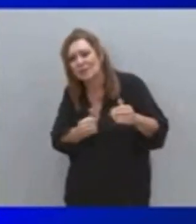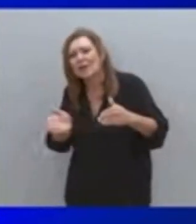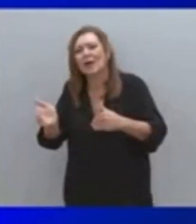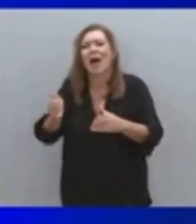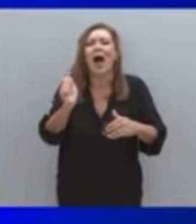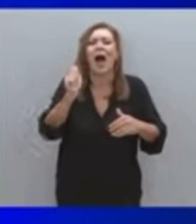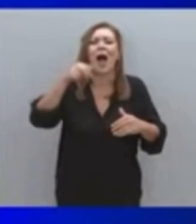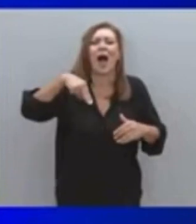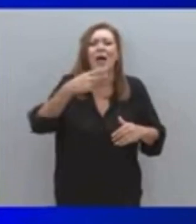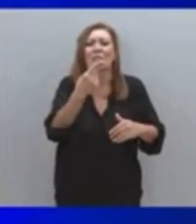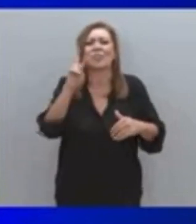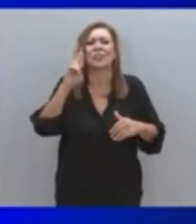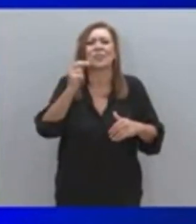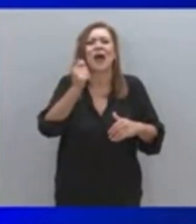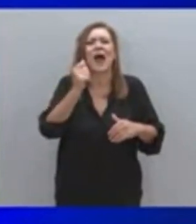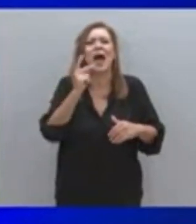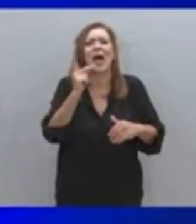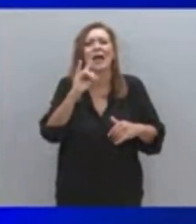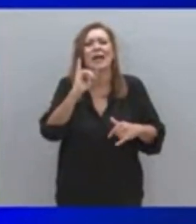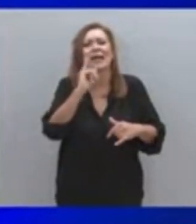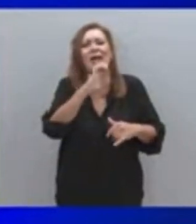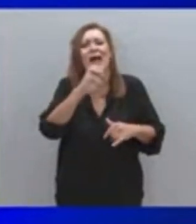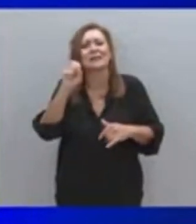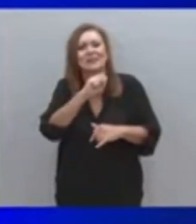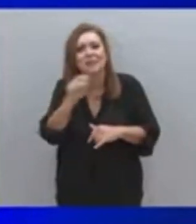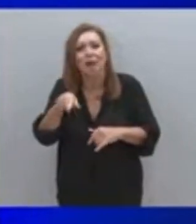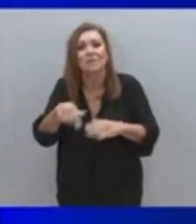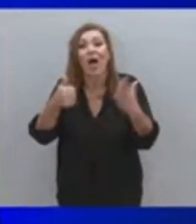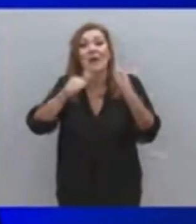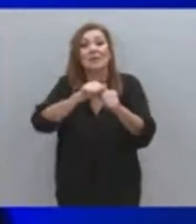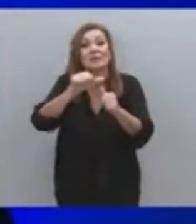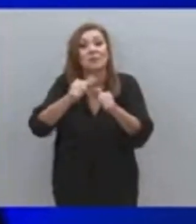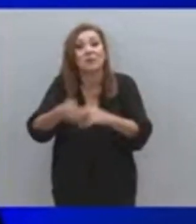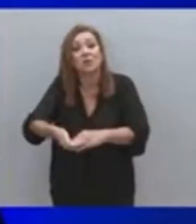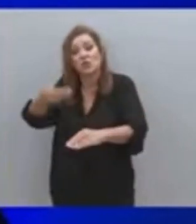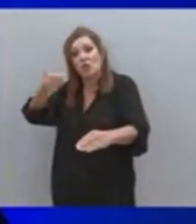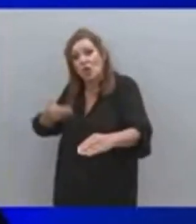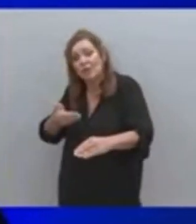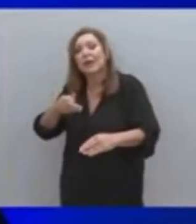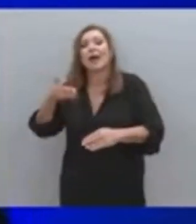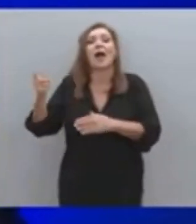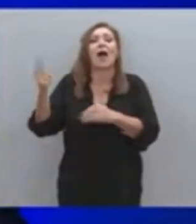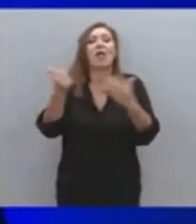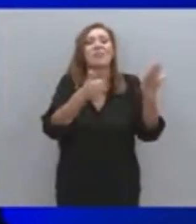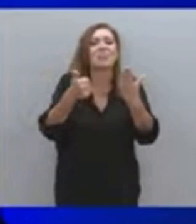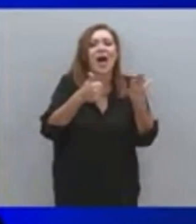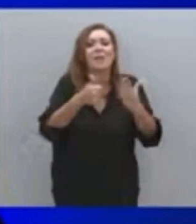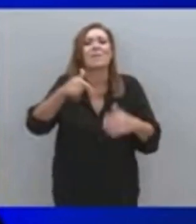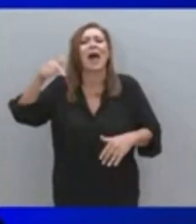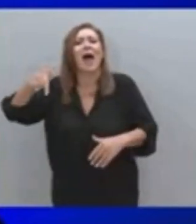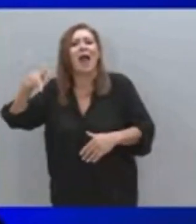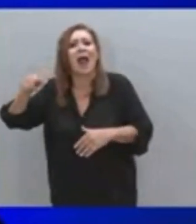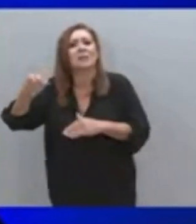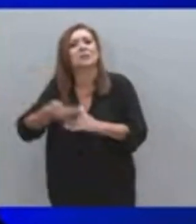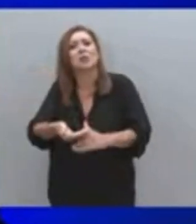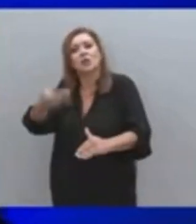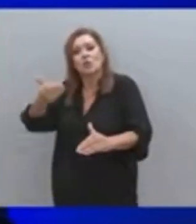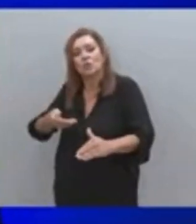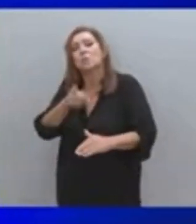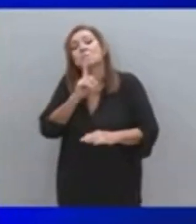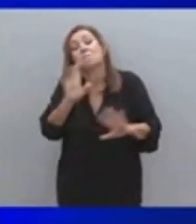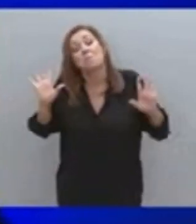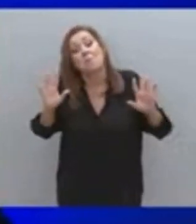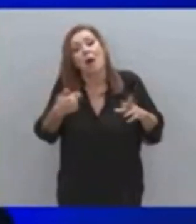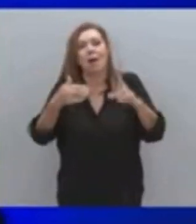η οποία παραδόθηκε έξι μήνες νωρίτερα, ο δρόμος θέρμη-γαλάτσιτα παραδόθηκε νωρίτερα. Μακάρι να ισχύσει αυτό και για το δρόμο Πάτρας Πύργου. Για το